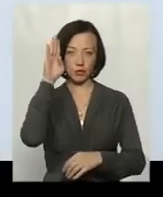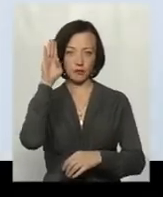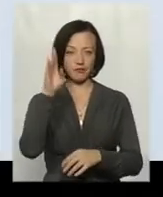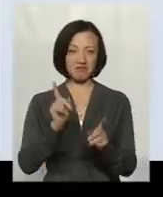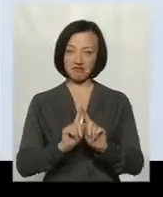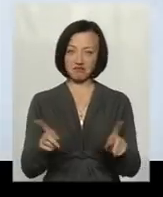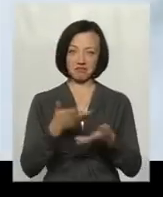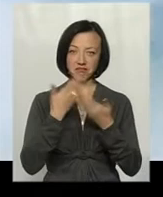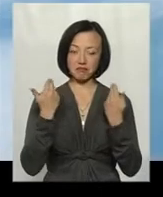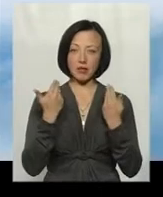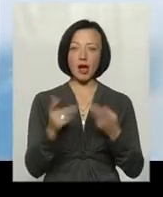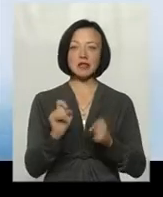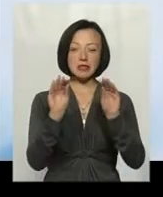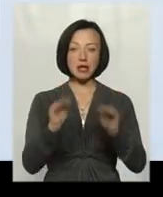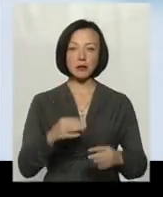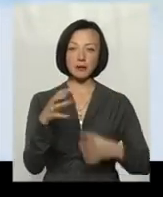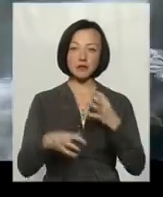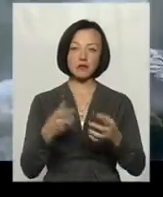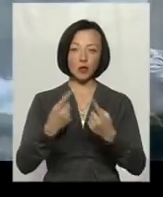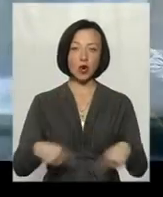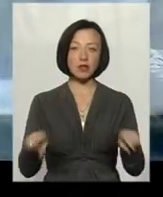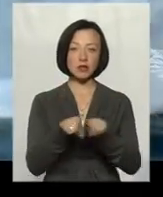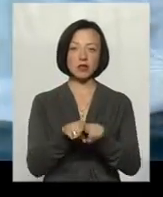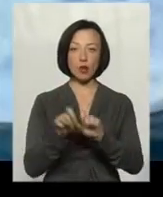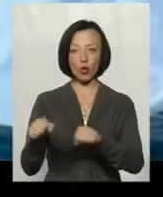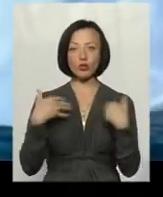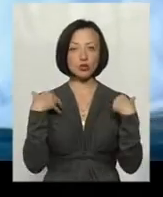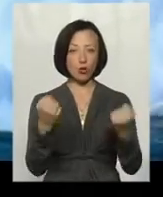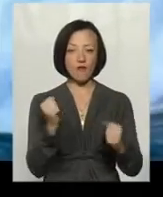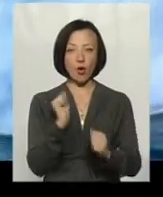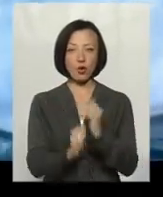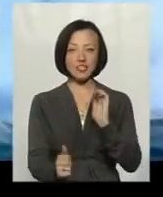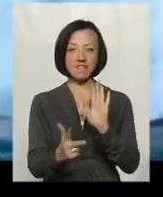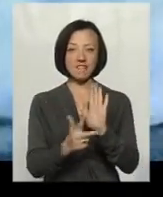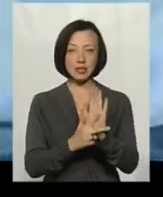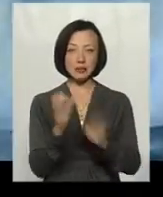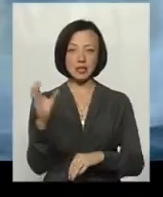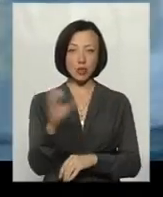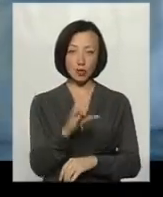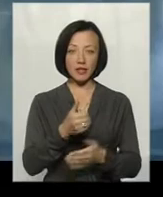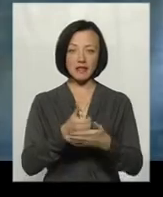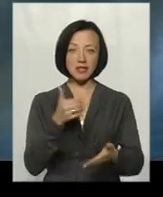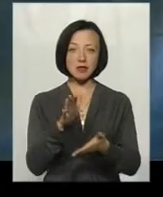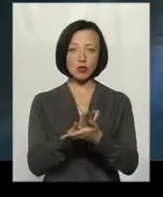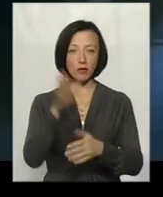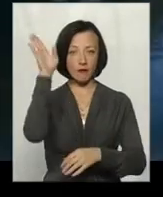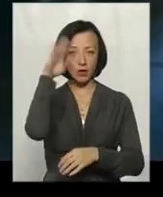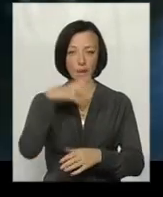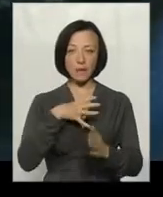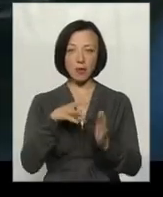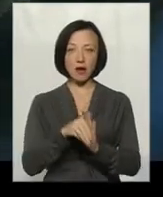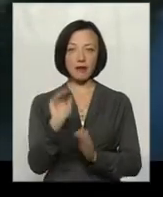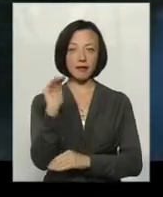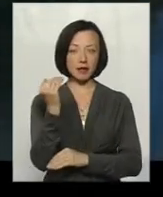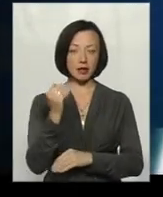й не дивно. Адже, за даними Всесвітньої організації охорони здоров'я, кожні 8 секунд від забрудненої води помирає